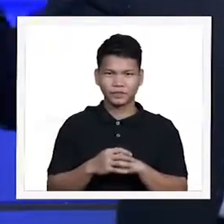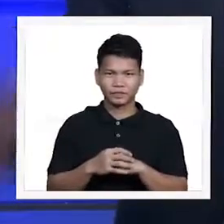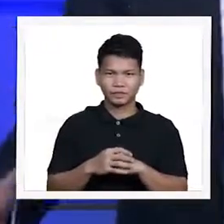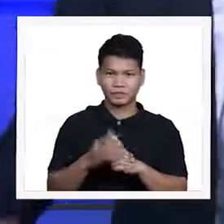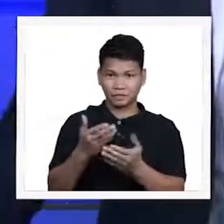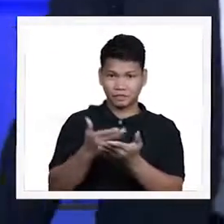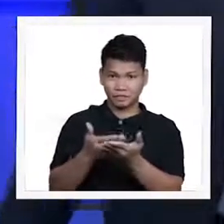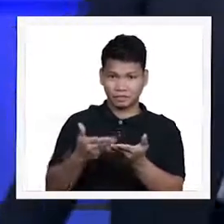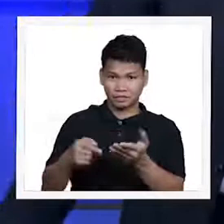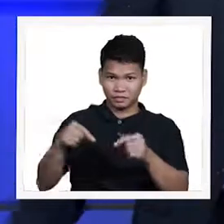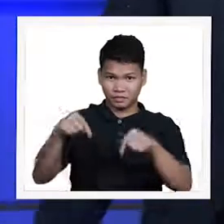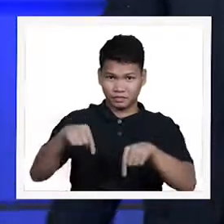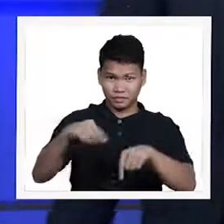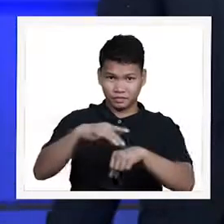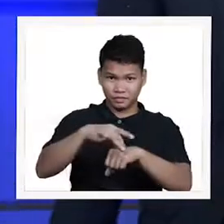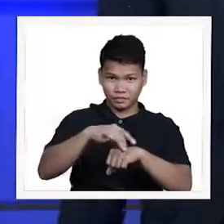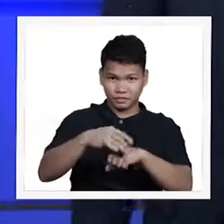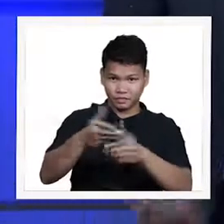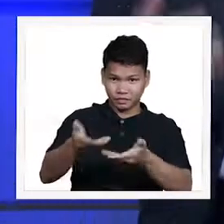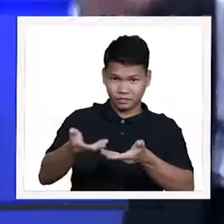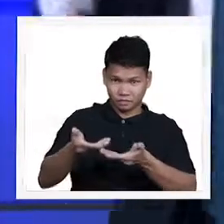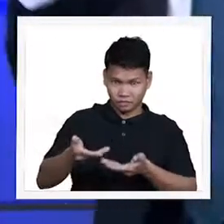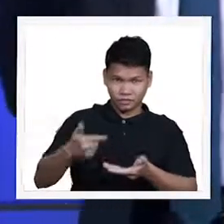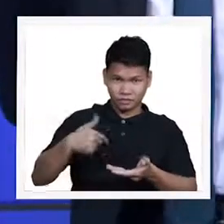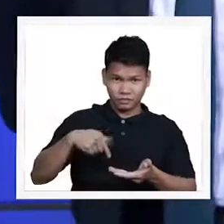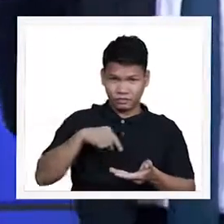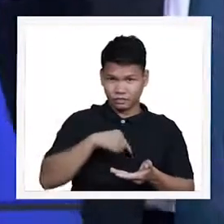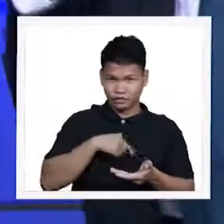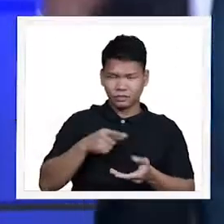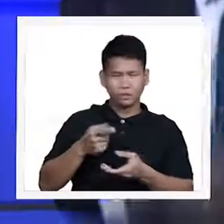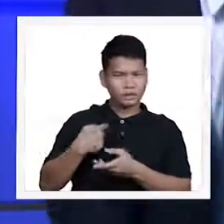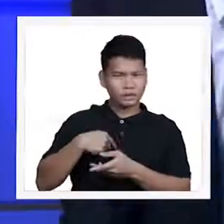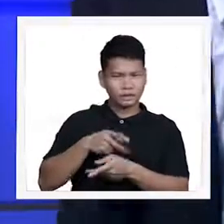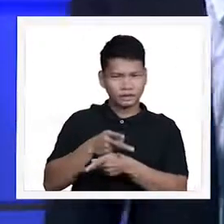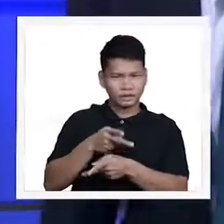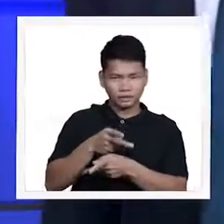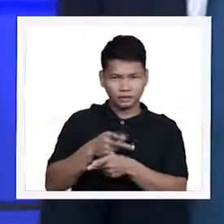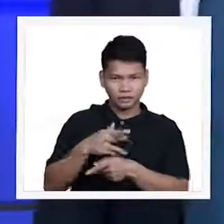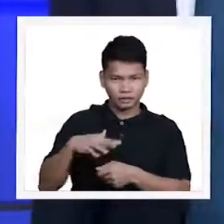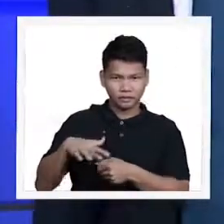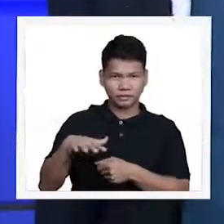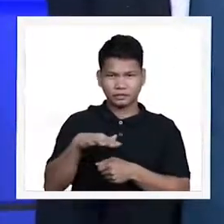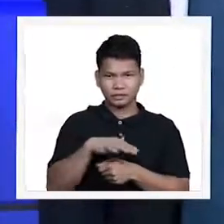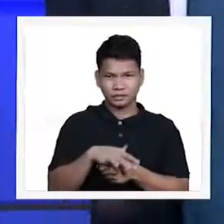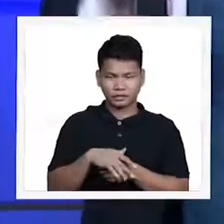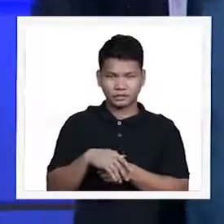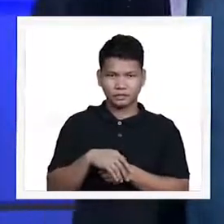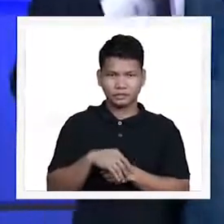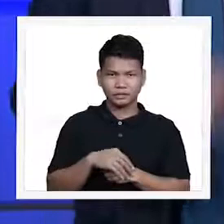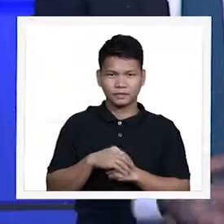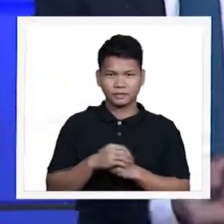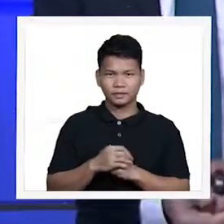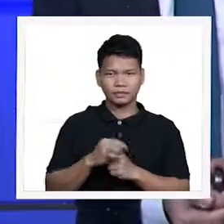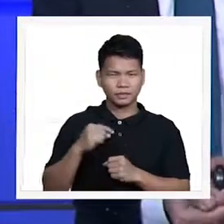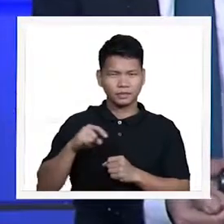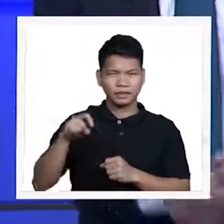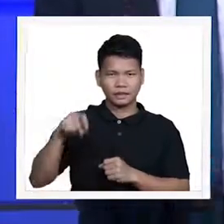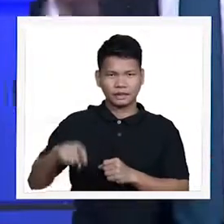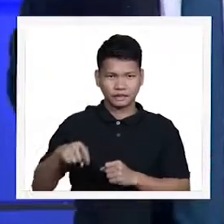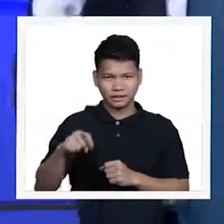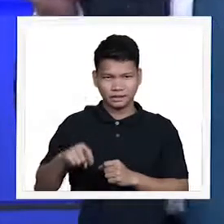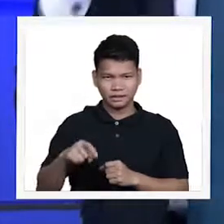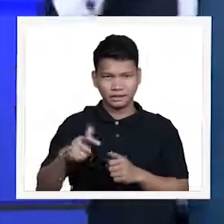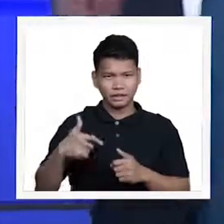bagay na narito sa sanlibutan. Ngunit mga minamahal na mga kaibigan kinakailangan